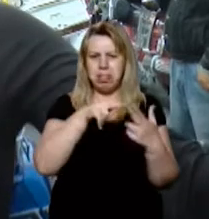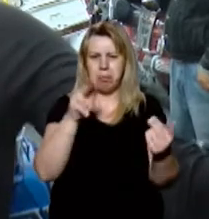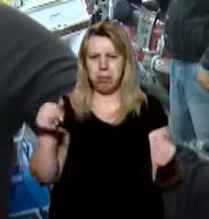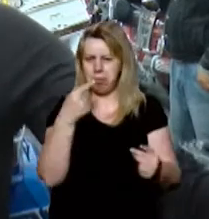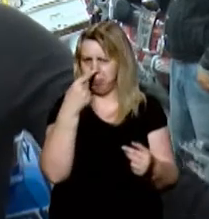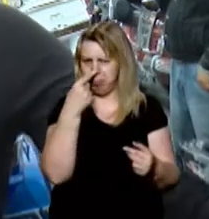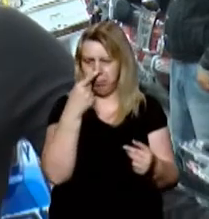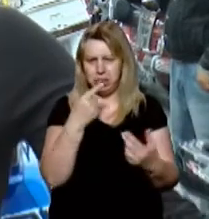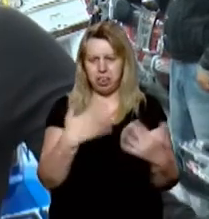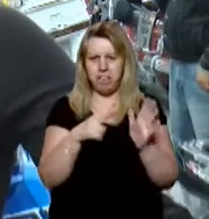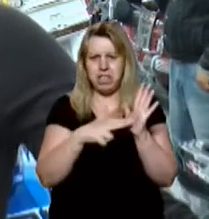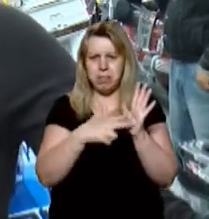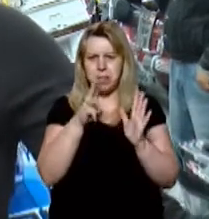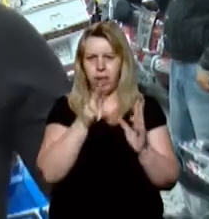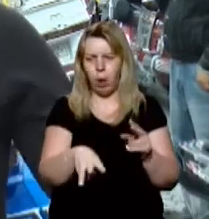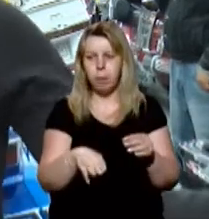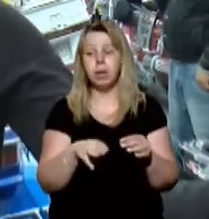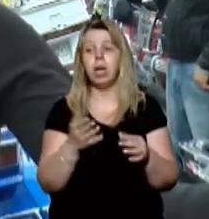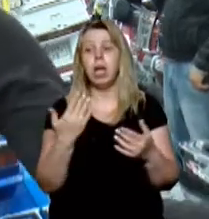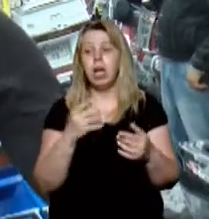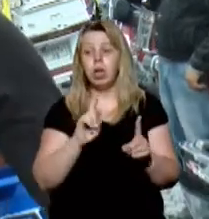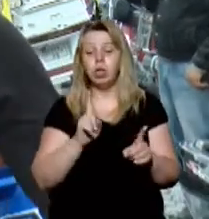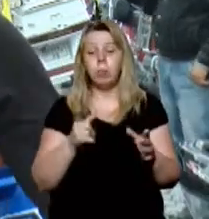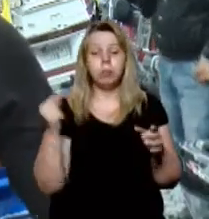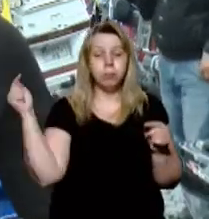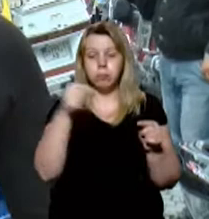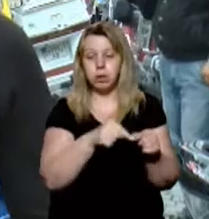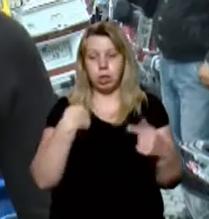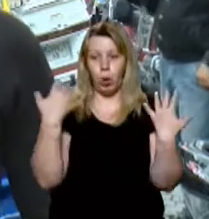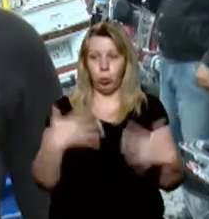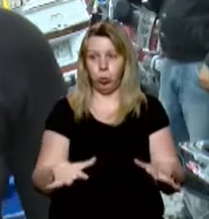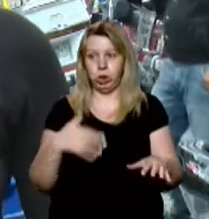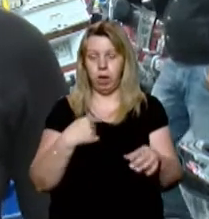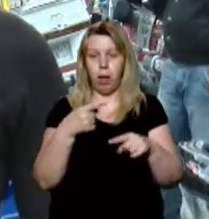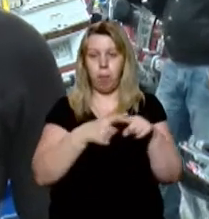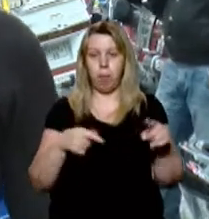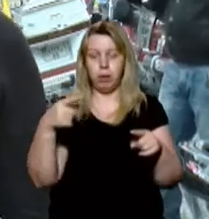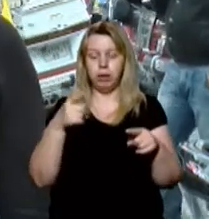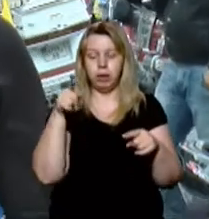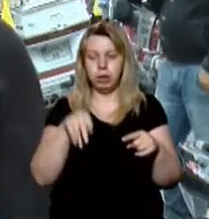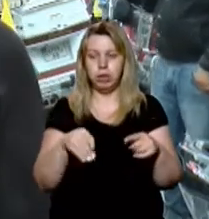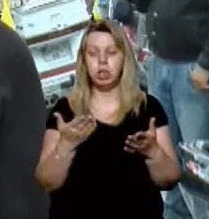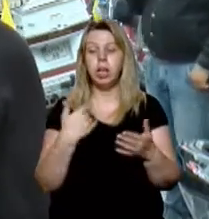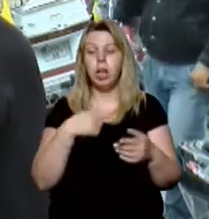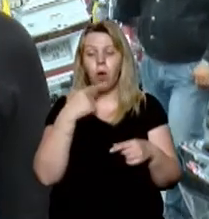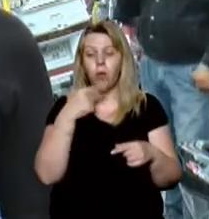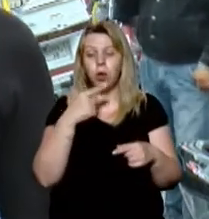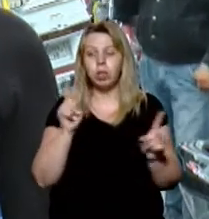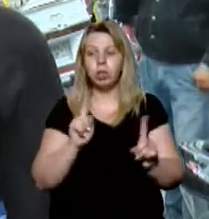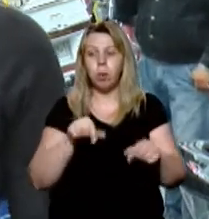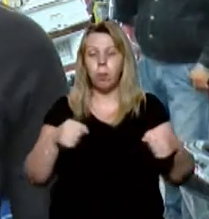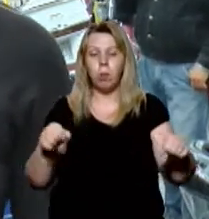там залишається всього 80 кілометрів. Ну, щоб сюди добратися, я вже приїхала півтори тисячі. Якщо, кажуть, заявлений